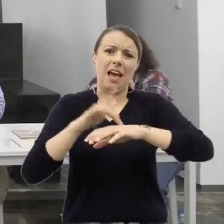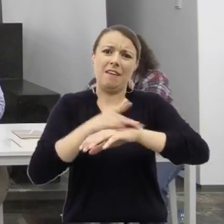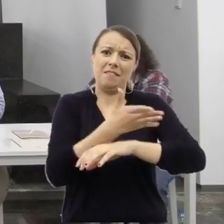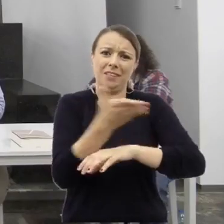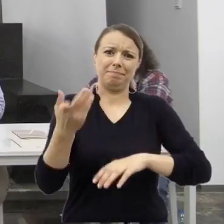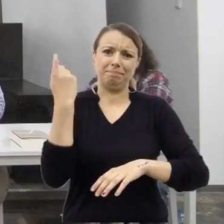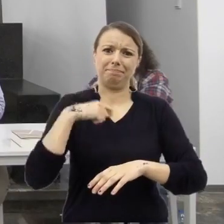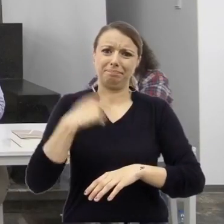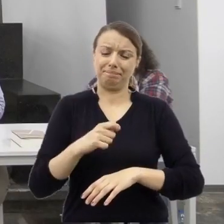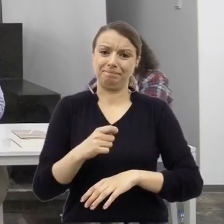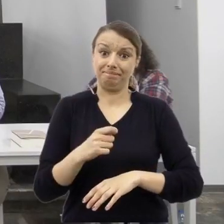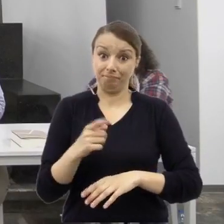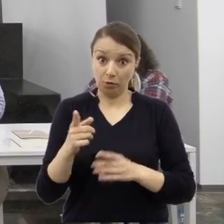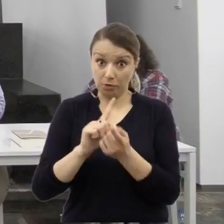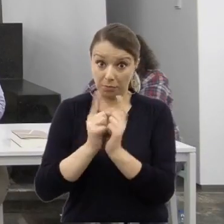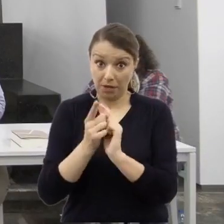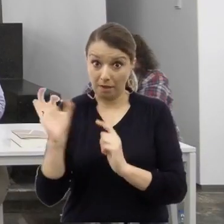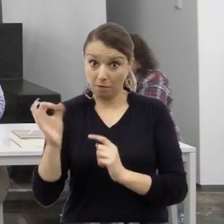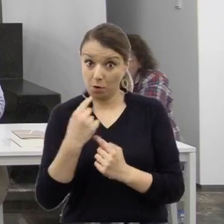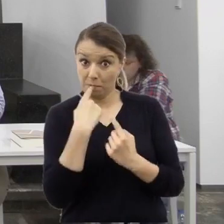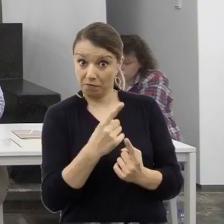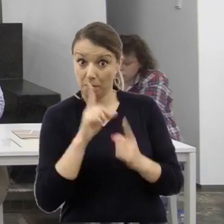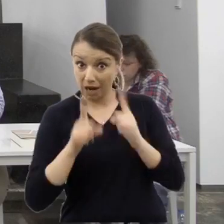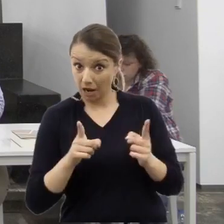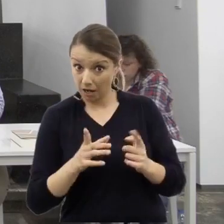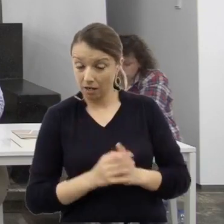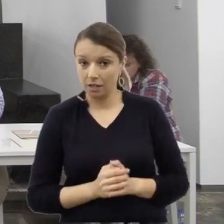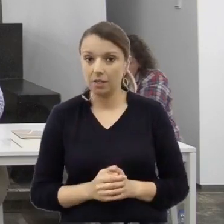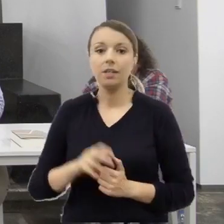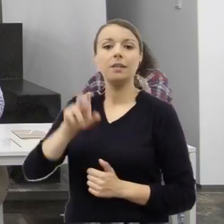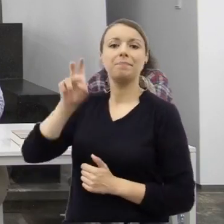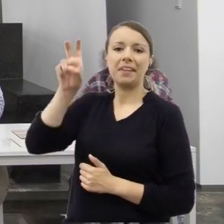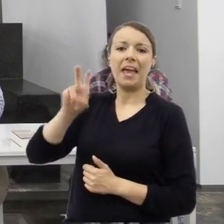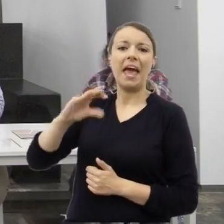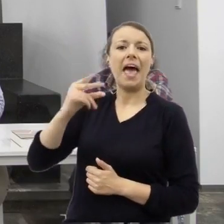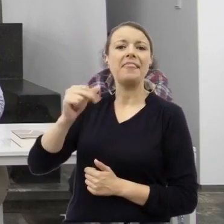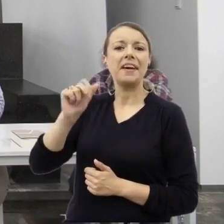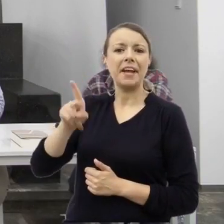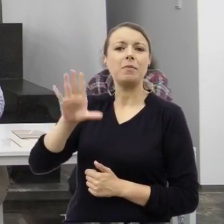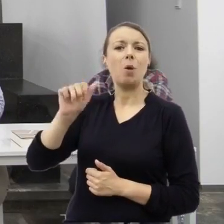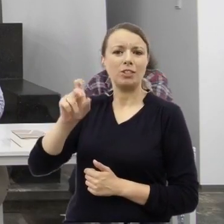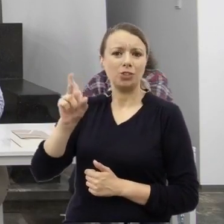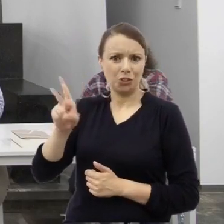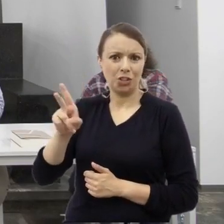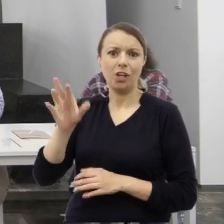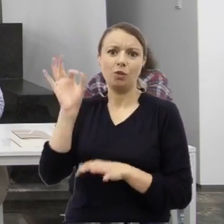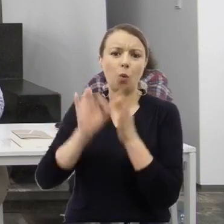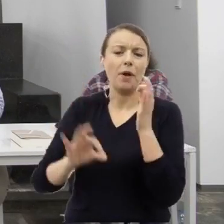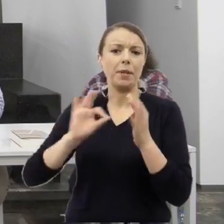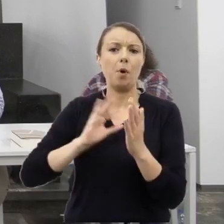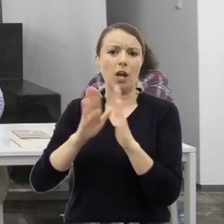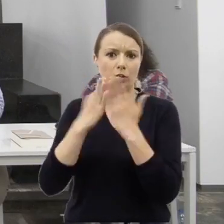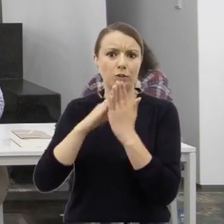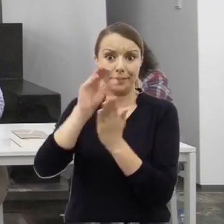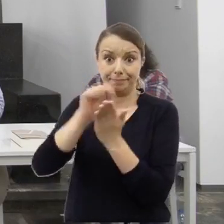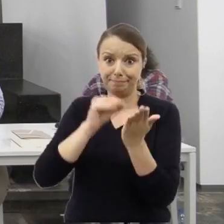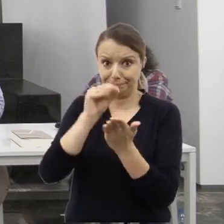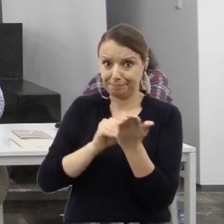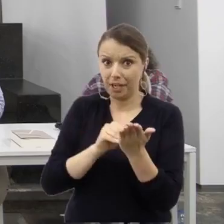co jest dokładnie opisane w mojej książce, za każdym razem, kiedy opowiadał,